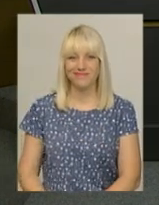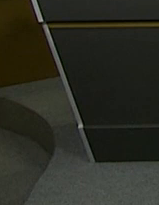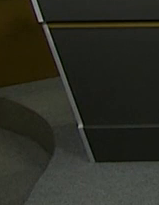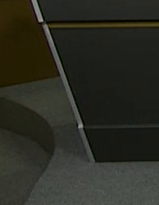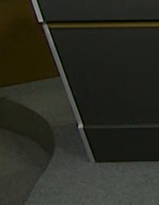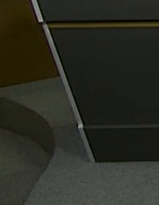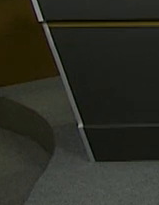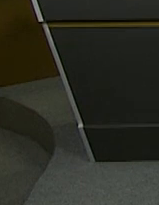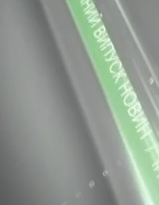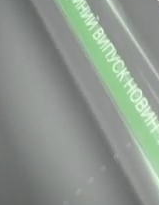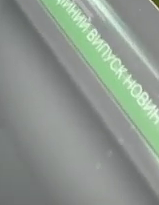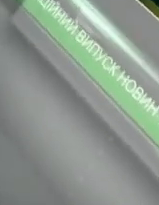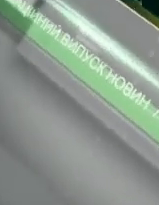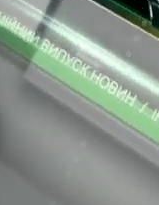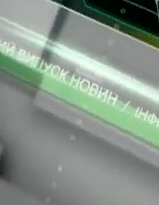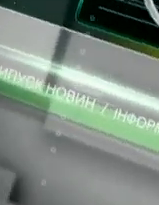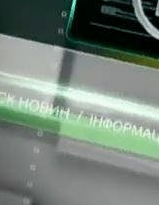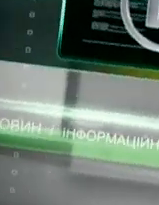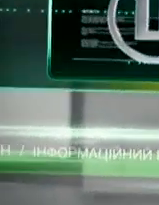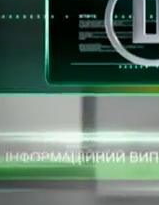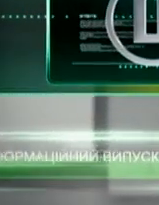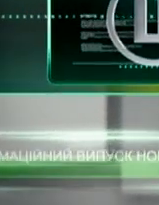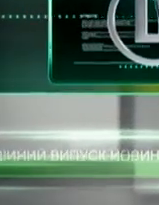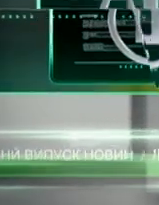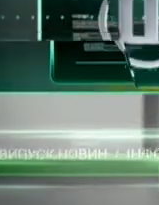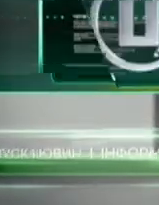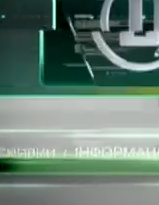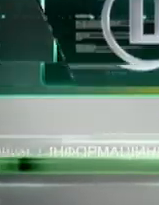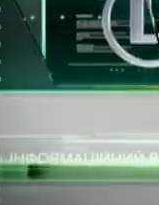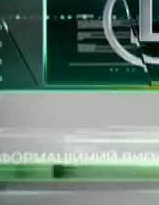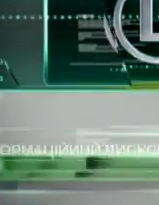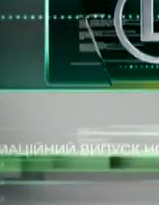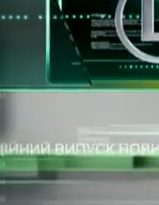Дякую перегляд! перегляд!